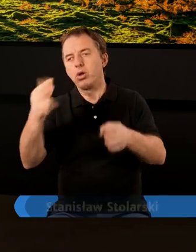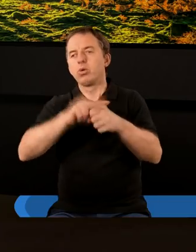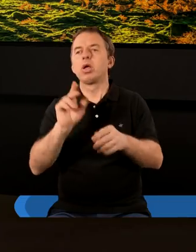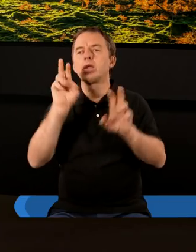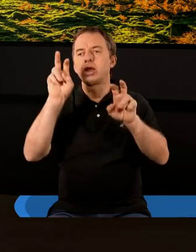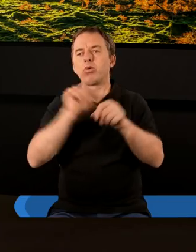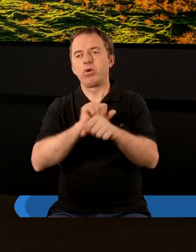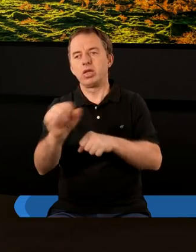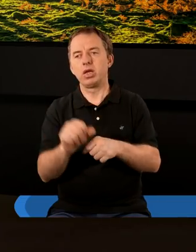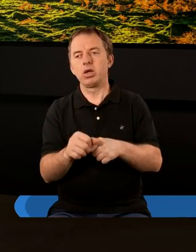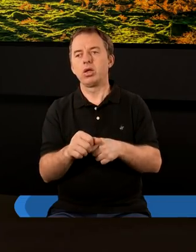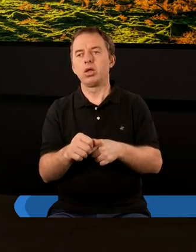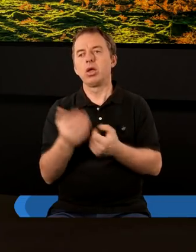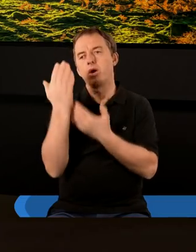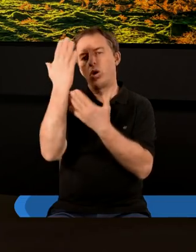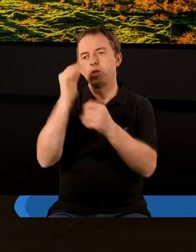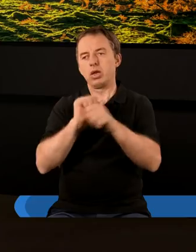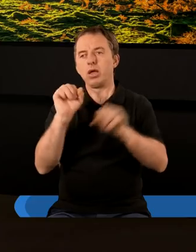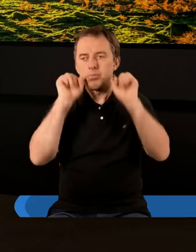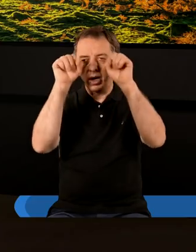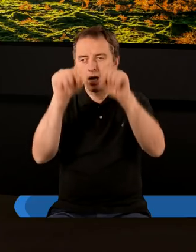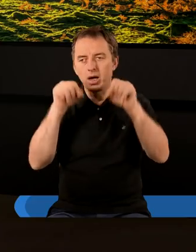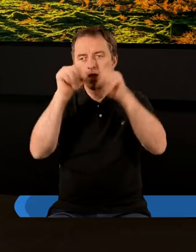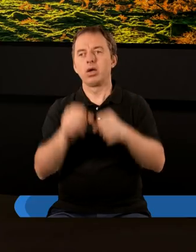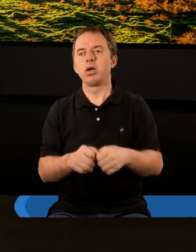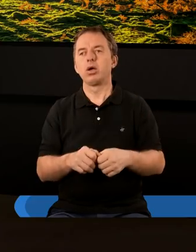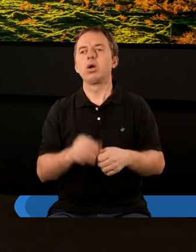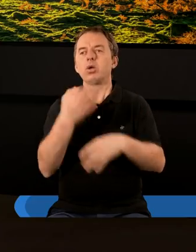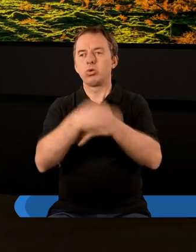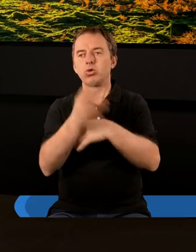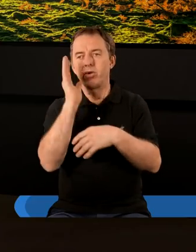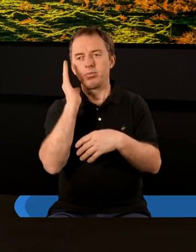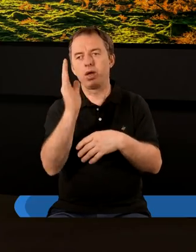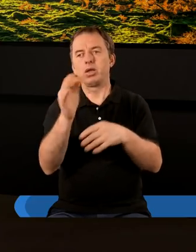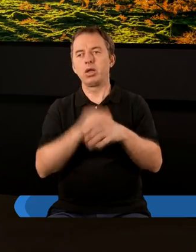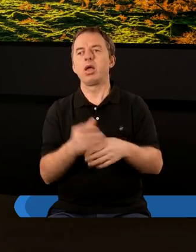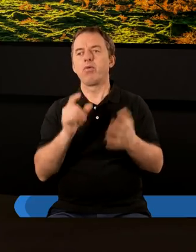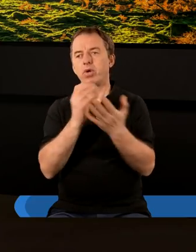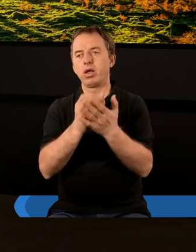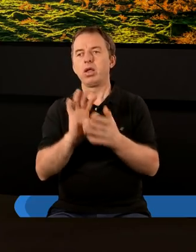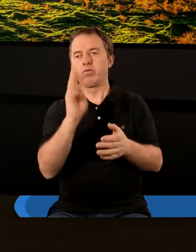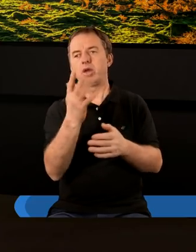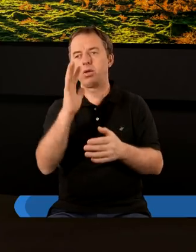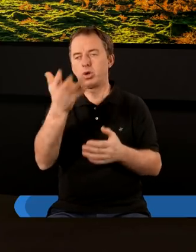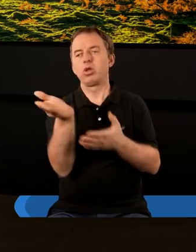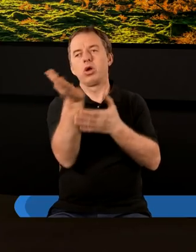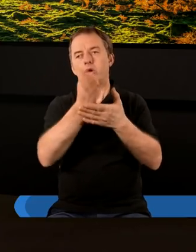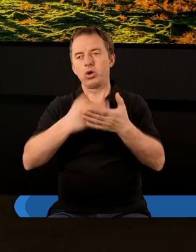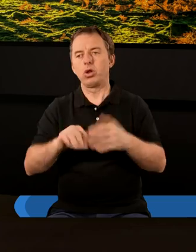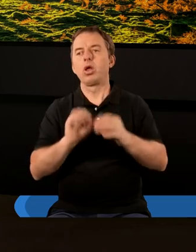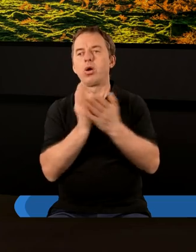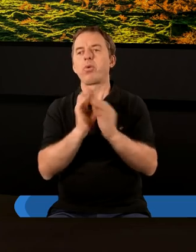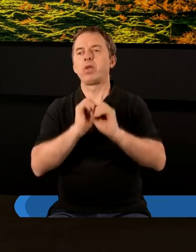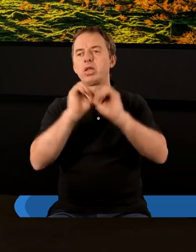które zatytułowane jest Godzień jest Baranek a studiować będziemy fragmenty czwartego i piątego